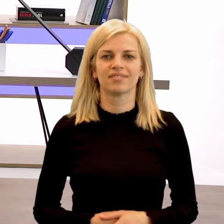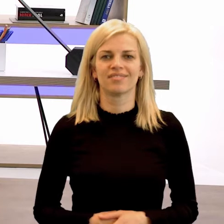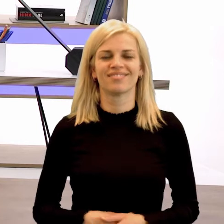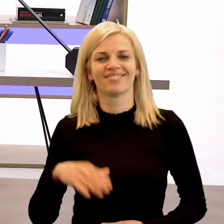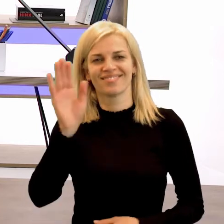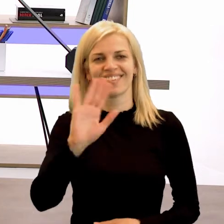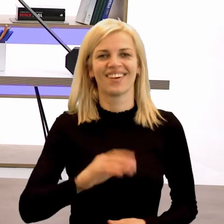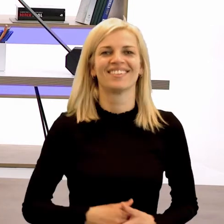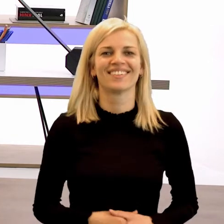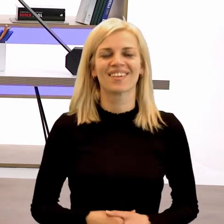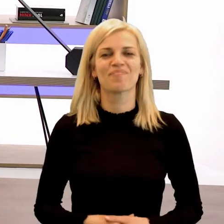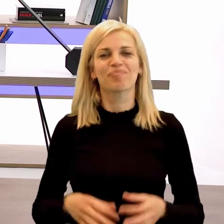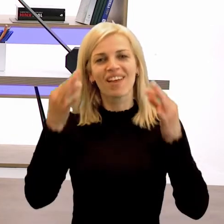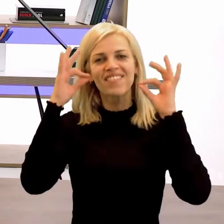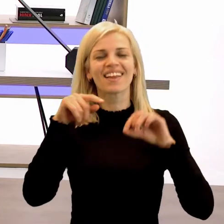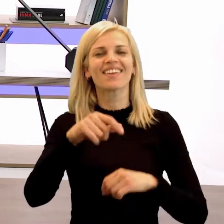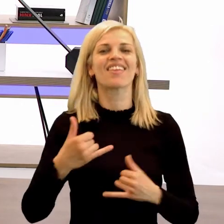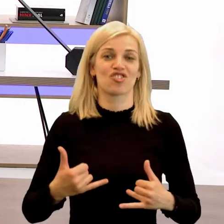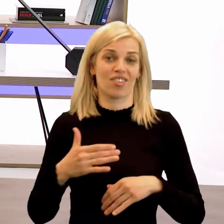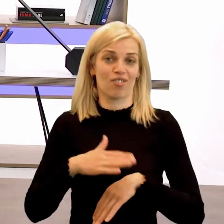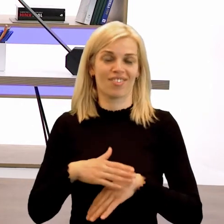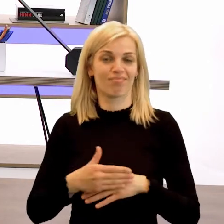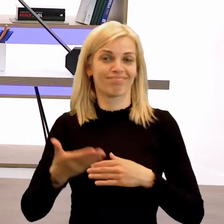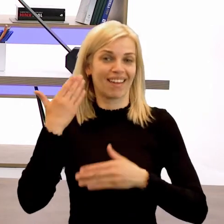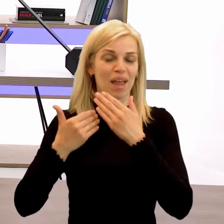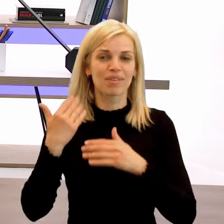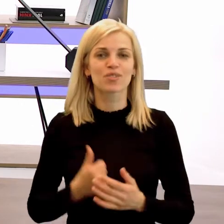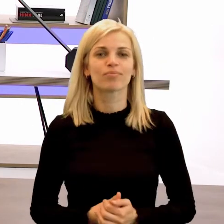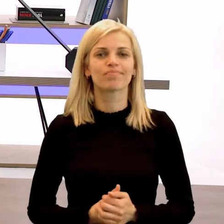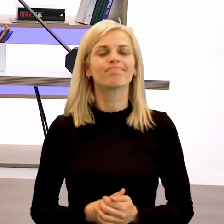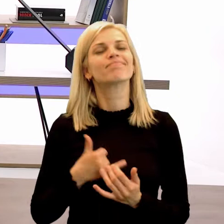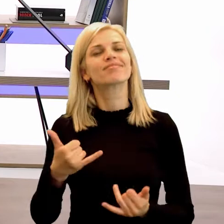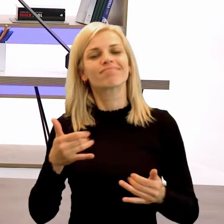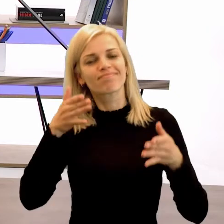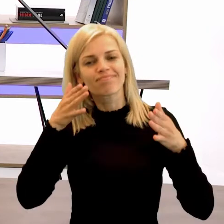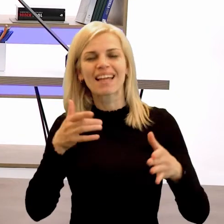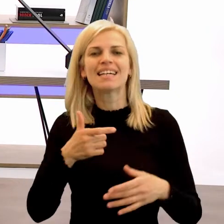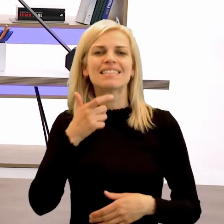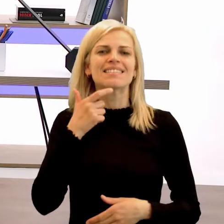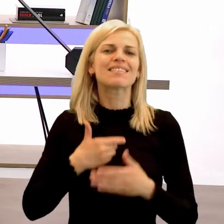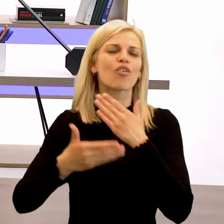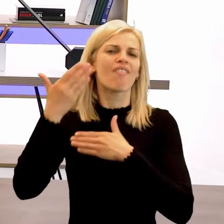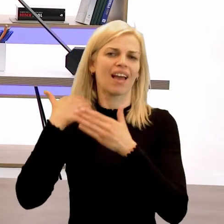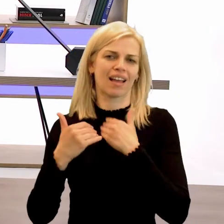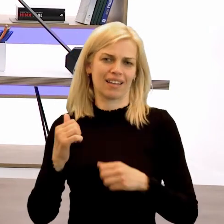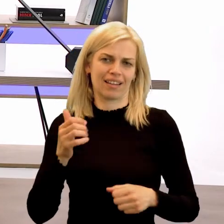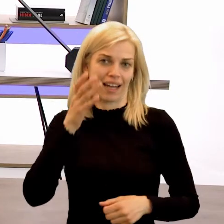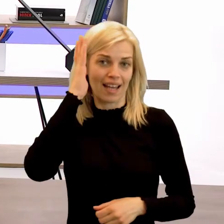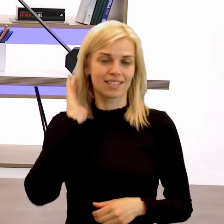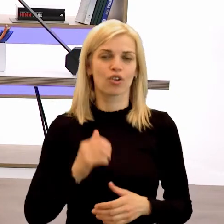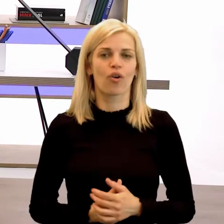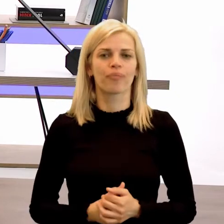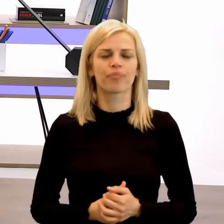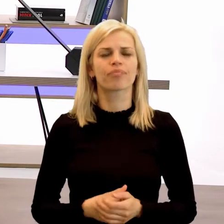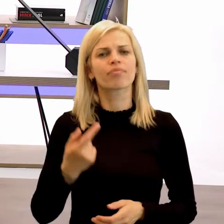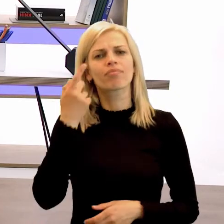Ahojte, vítajte na dnešnej hodine diejpisu. Presunieme sa v nej do starovekého Grécka. Staroveké Grécko je mnohými